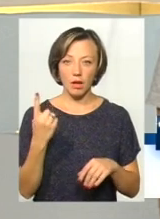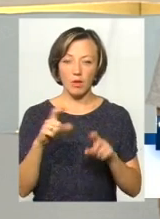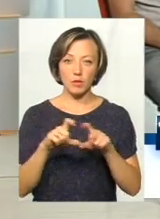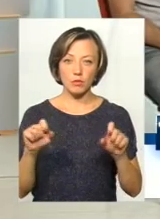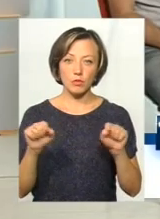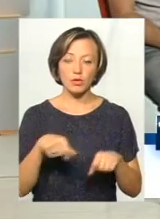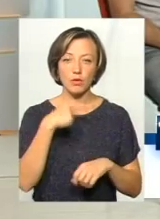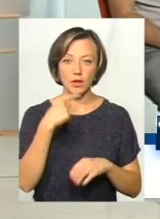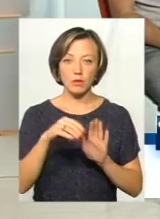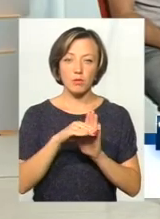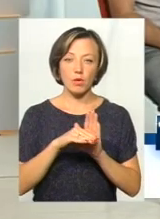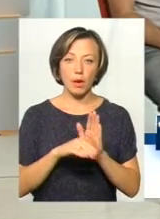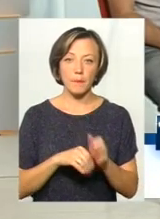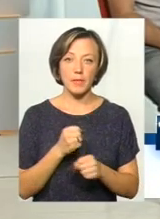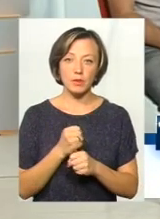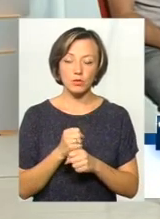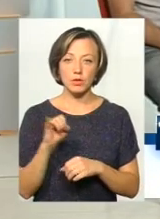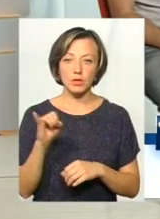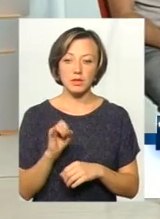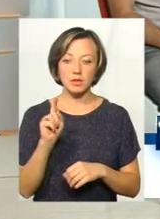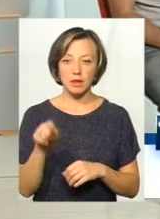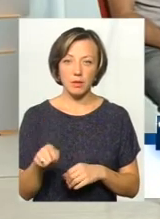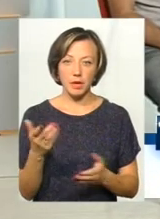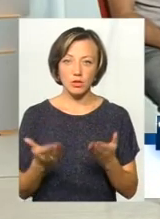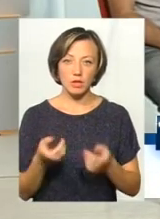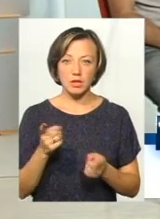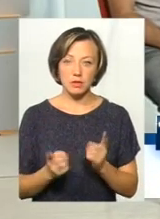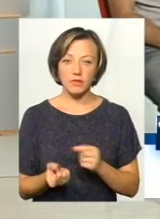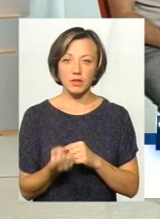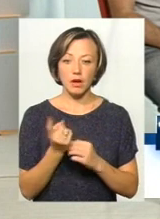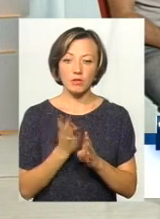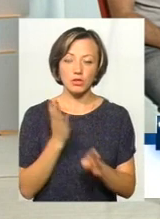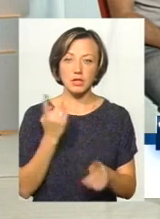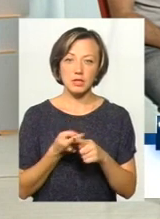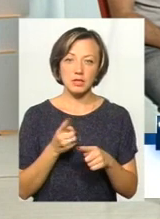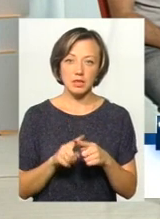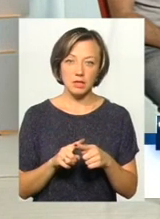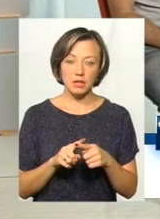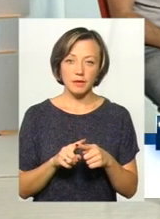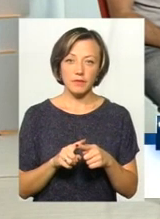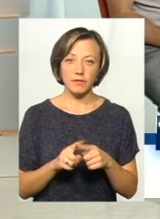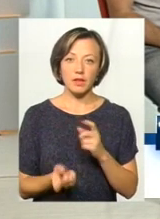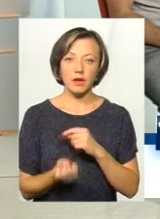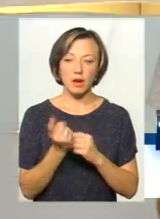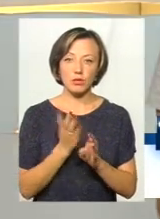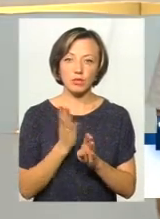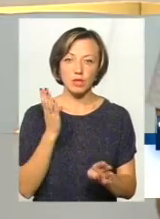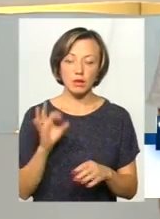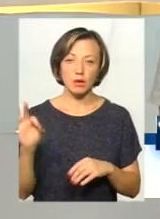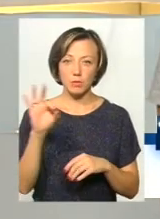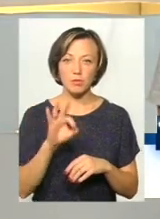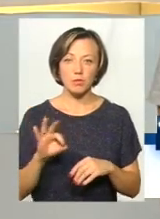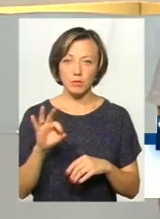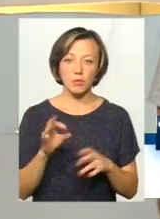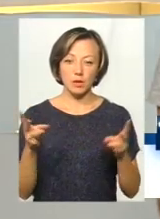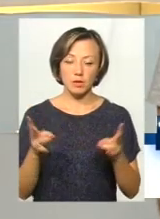говорити про те, що програма функціонує, і що там, якщо дійсно виникають черги, то ці виникають черги, в